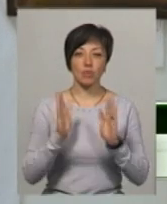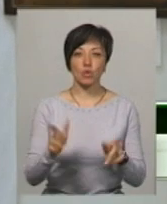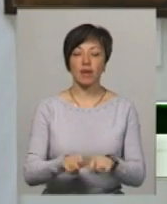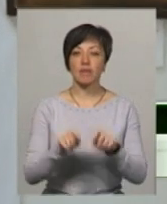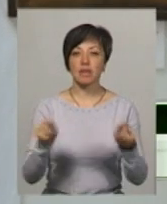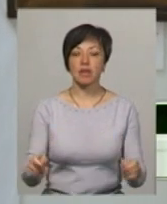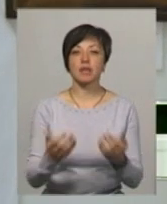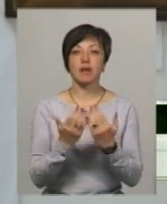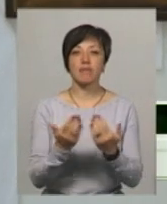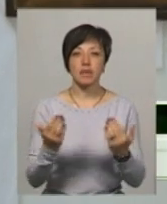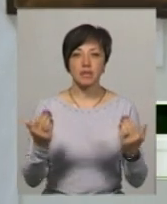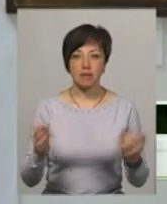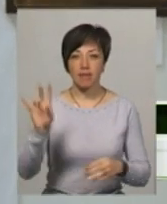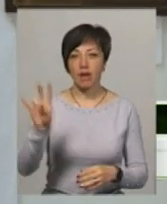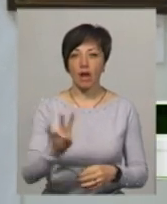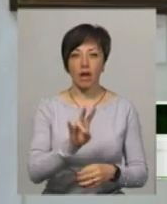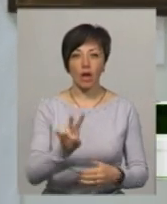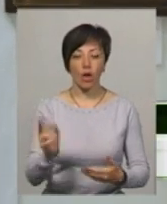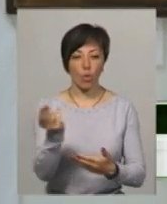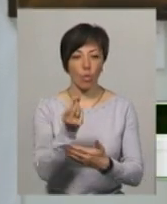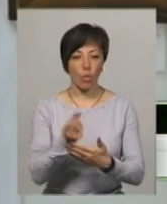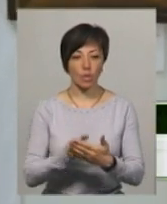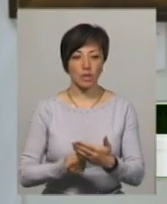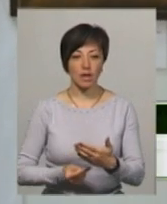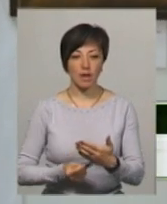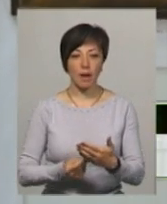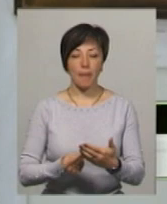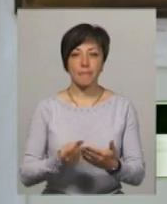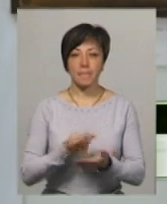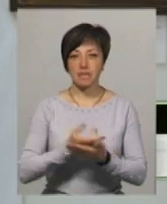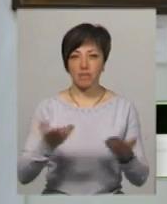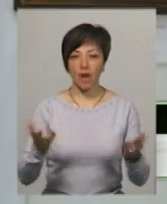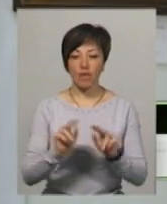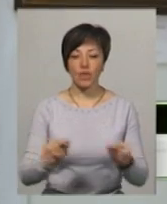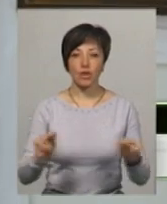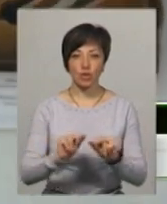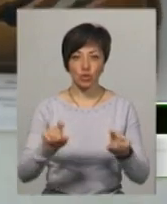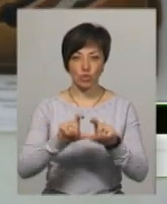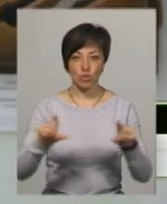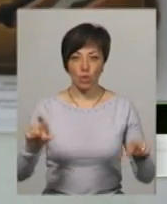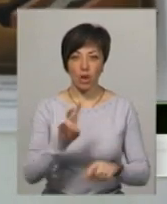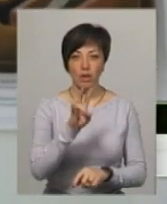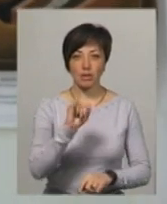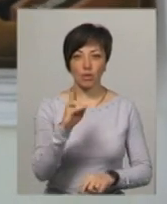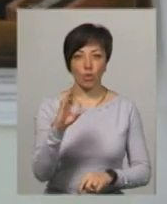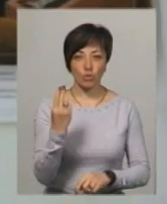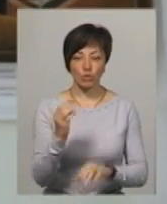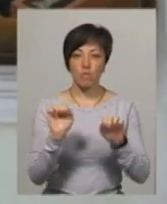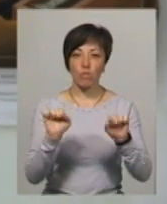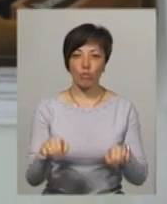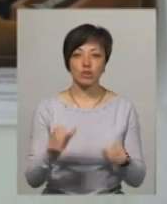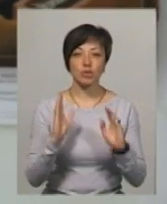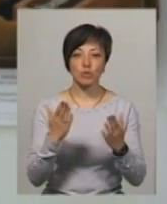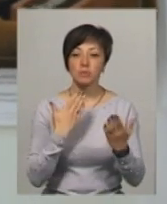виставка ікон, які представляють викладачі школи іконопису «Нікош». Можна буде поспілкуватися,